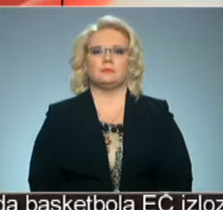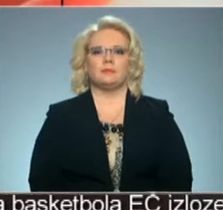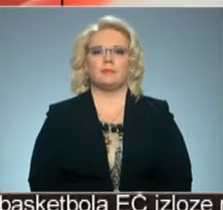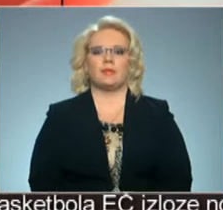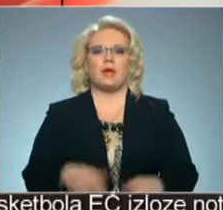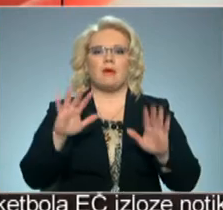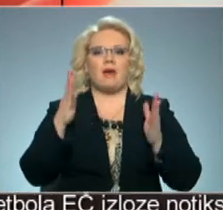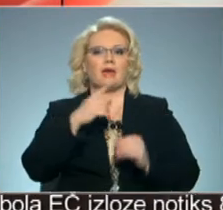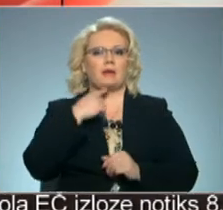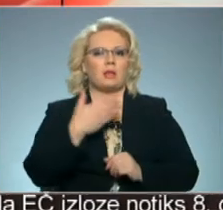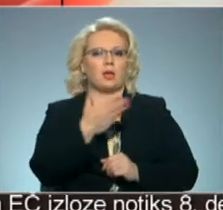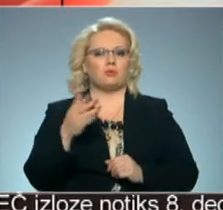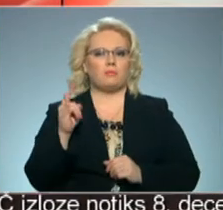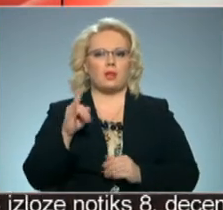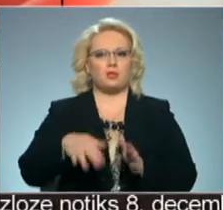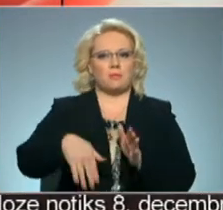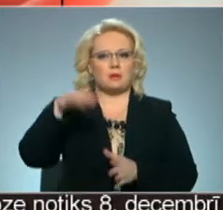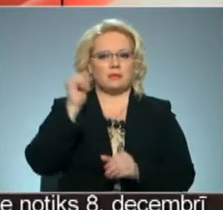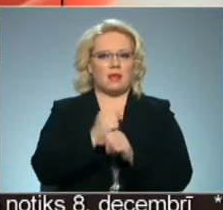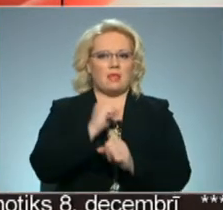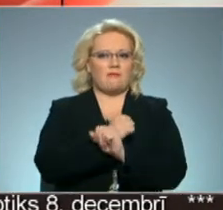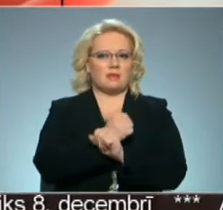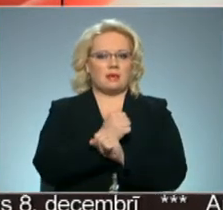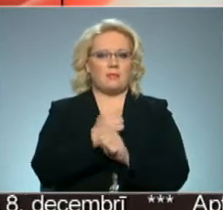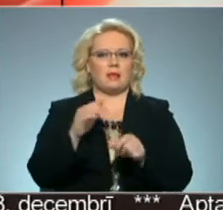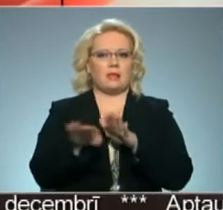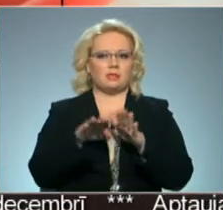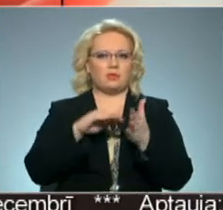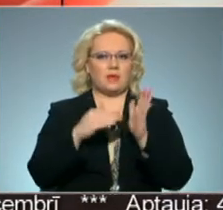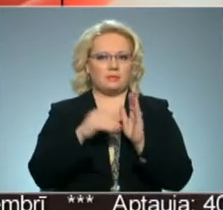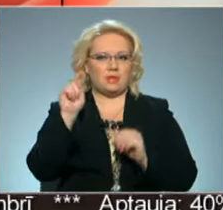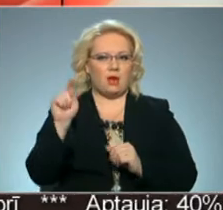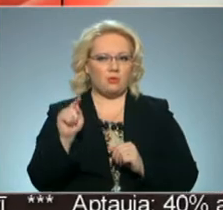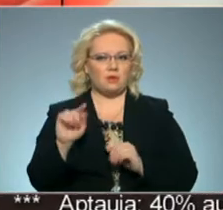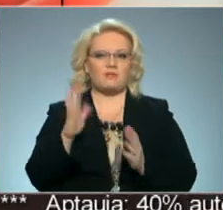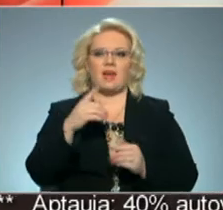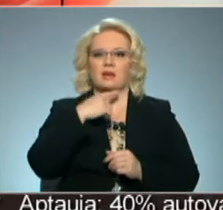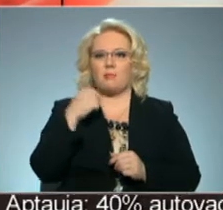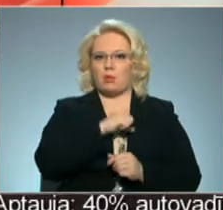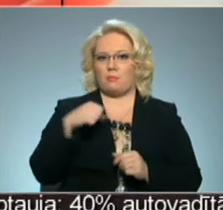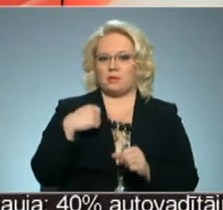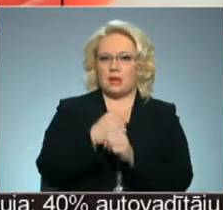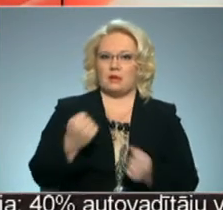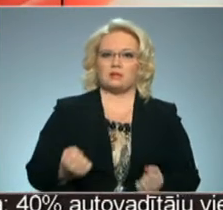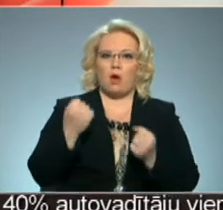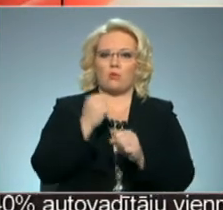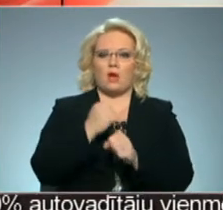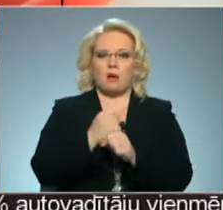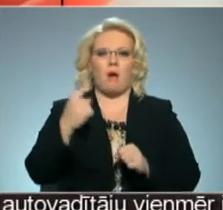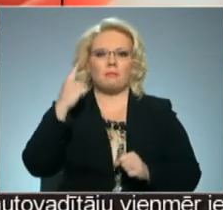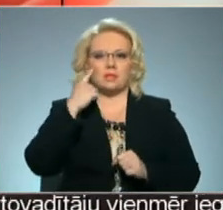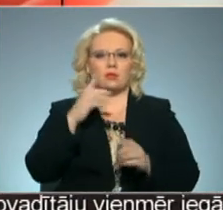Vai gribētu, lai jūsu bērns no mazām dienām strādā verdzībai līdzīgos apstākļos, vai gribētu pats strādāt smagu darbu,